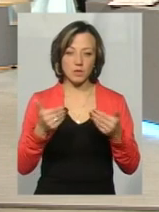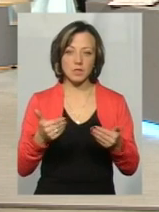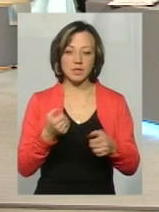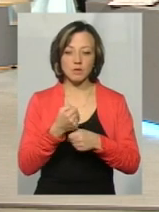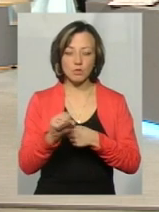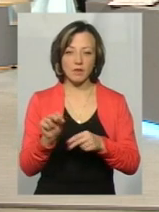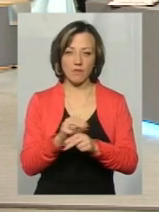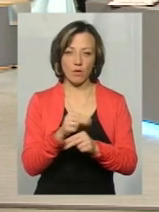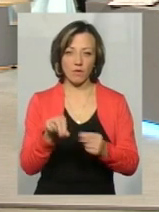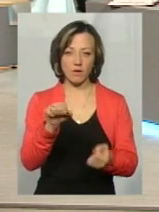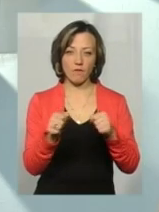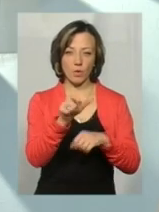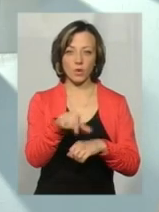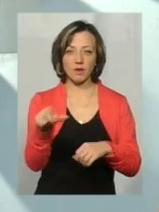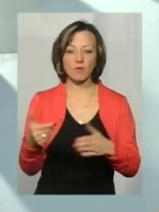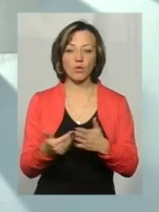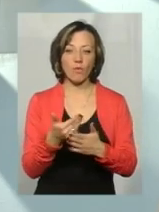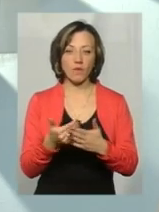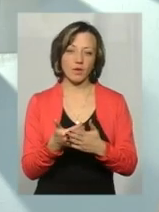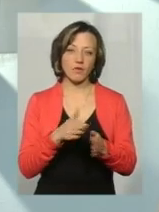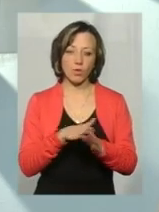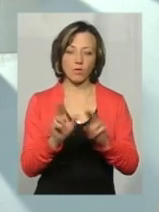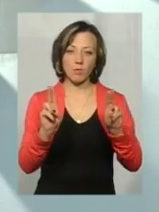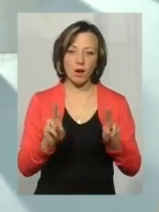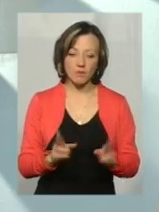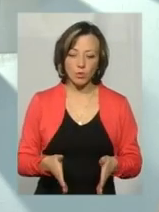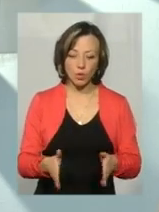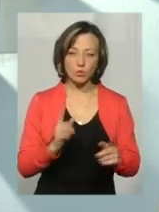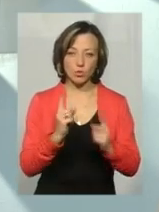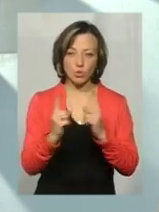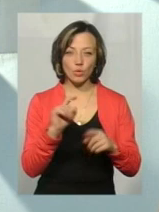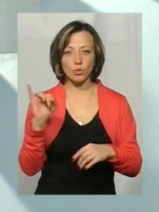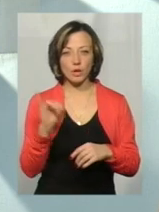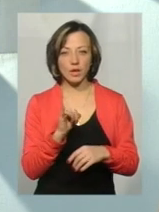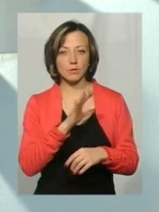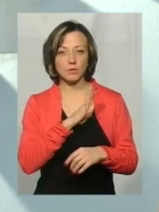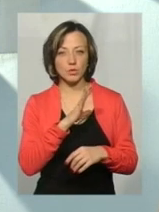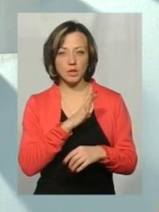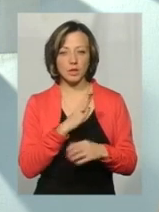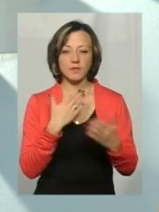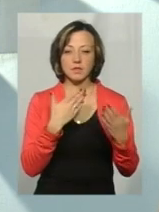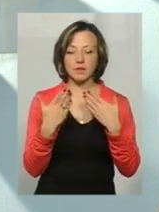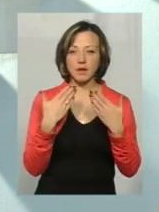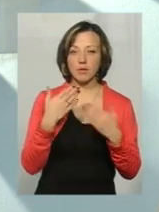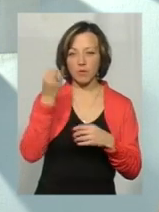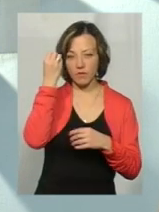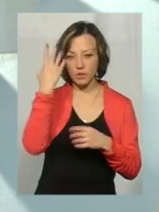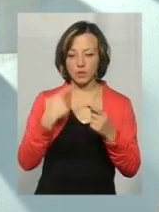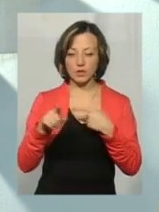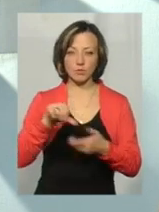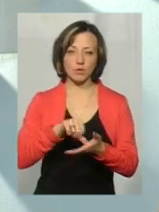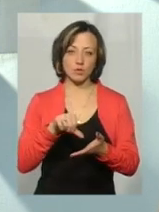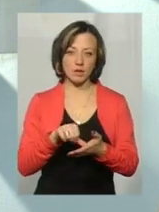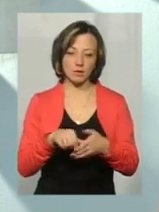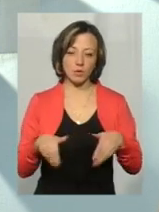виховувати водіїв, нових водіїв, дотримуватись не тільки правил дорожнього руху, а й бути взаємобічливими з іншими учасниками дорожнього